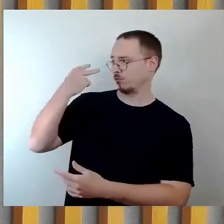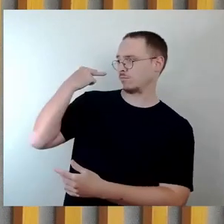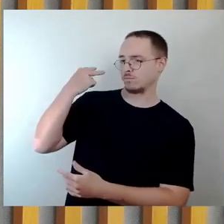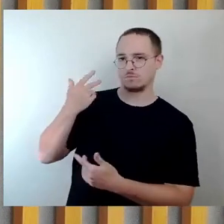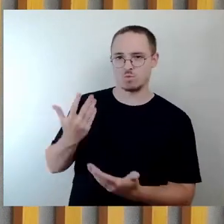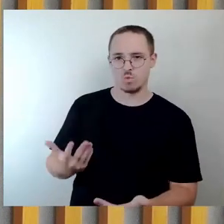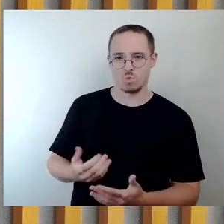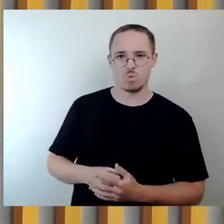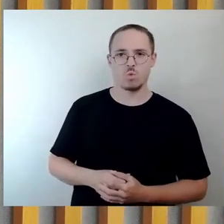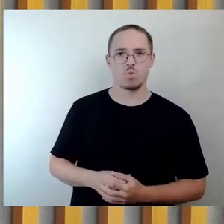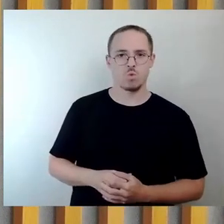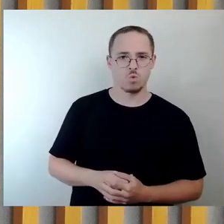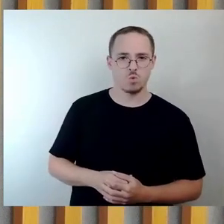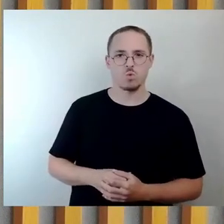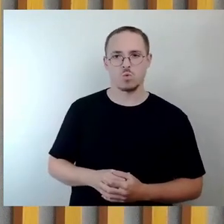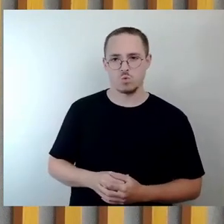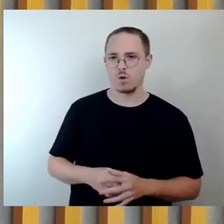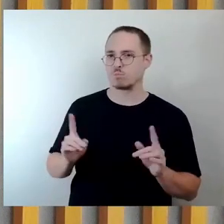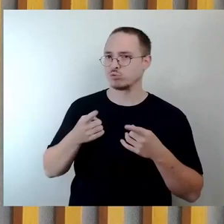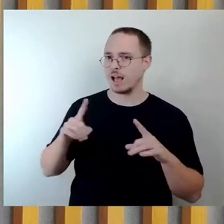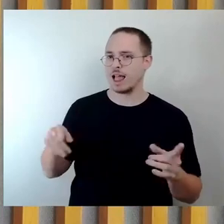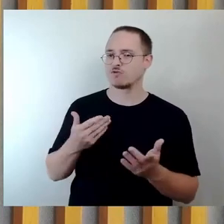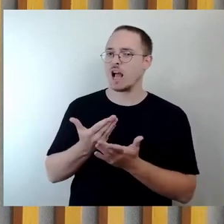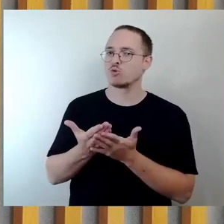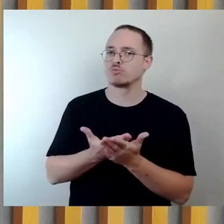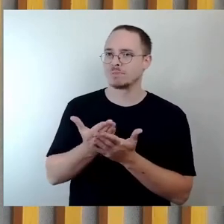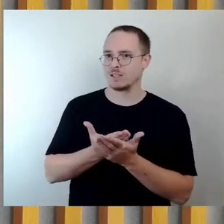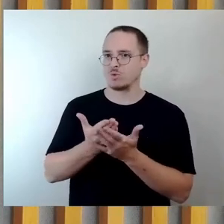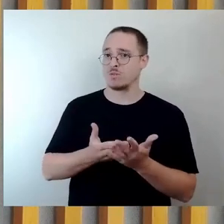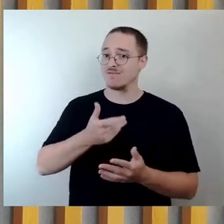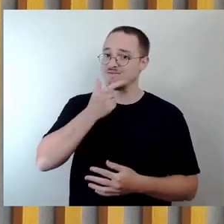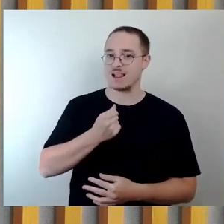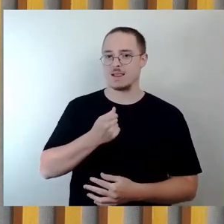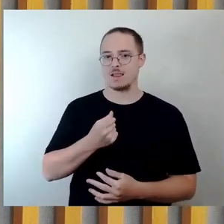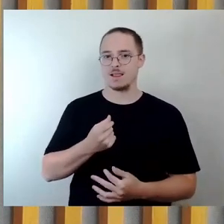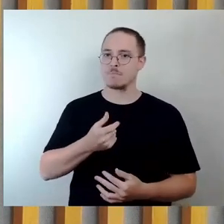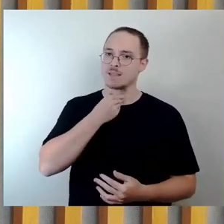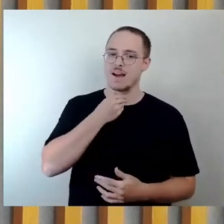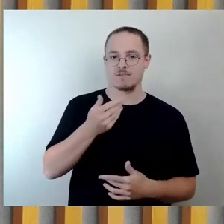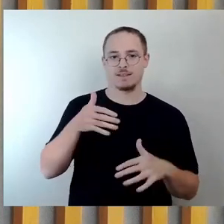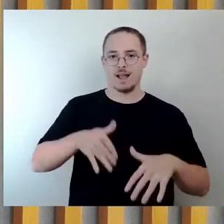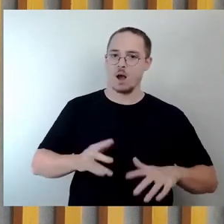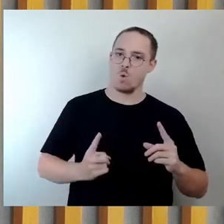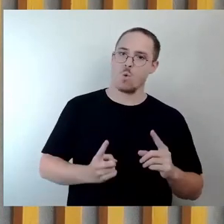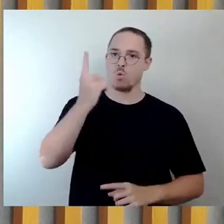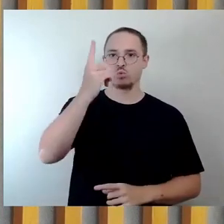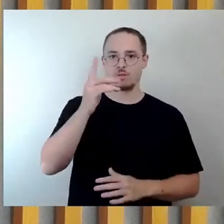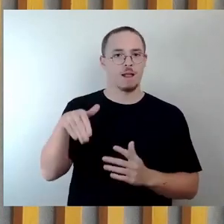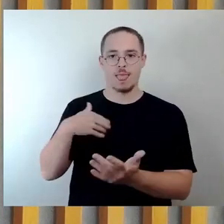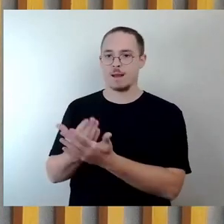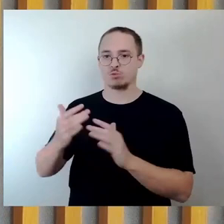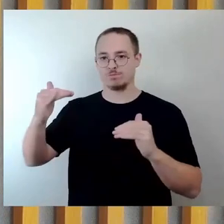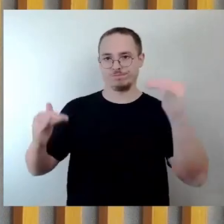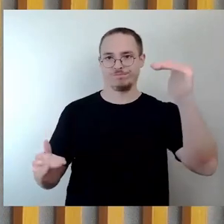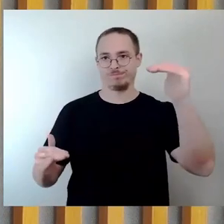als das Angebot ist. Meine beiden Fragen. Welche Auswirkungen hat die Streichung von 20 Stellen durch den Oberbürgermeister